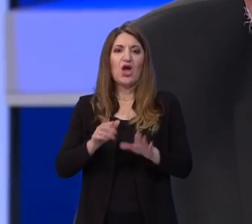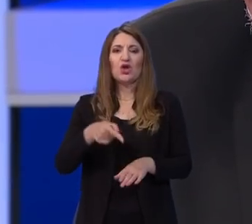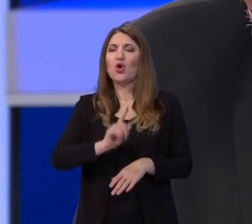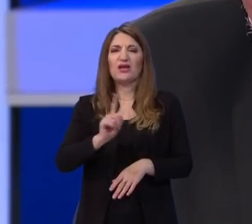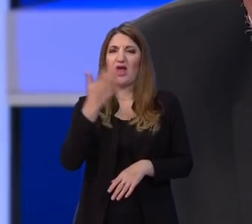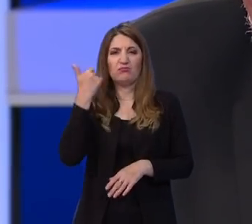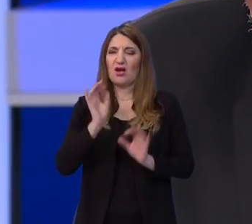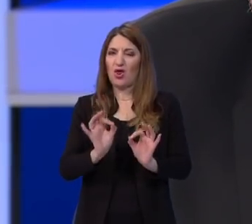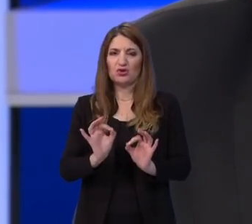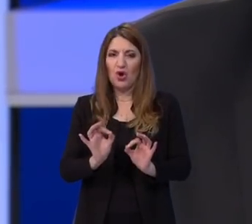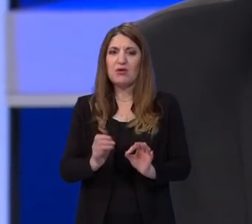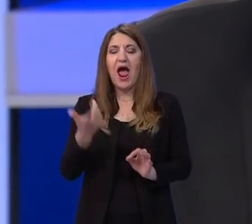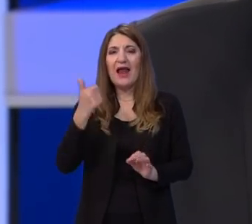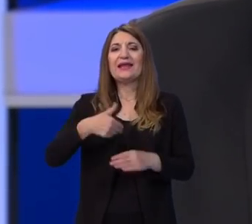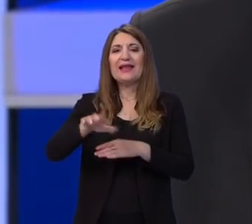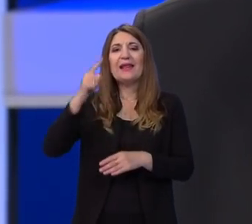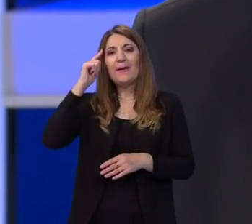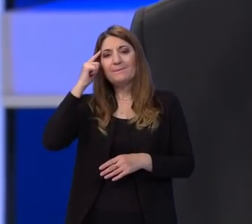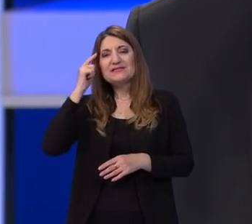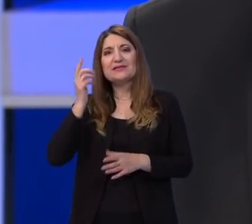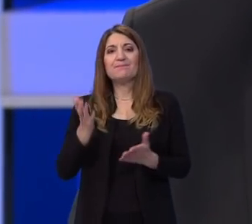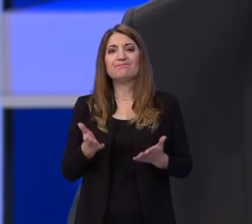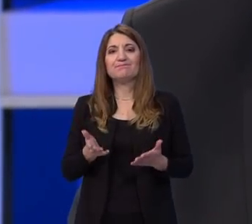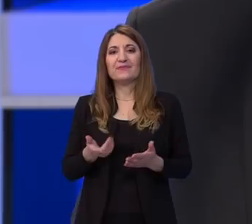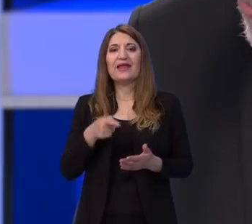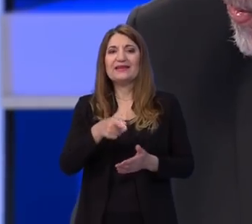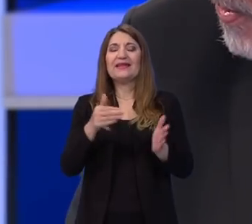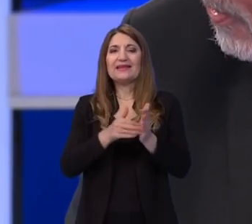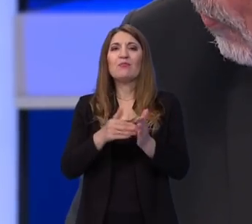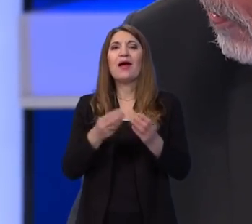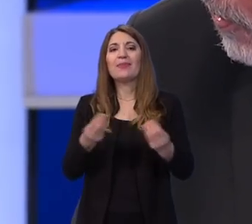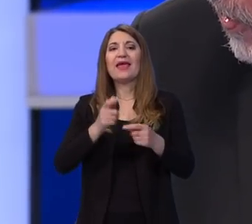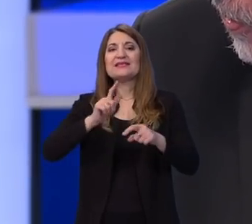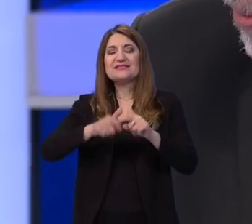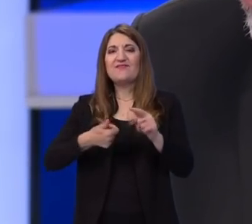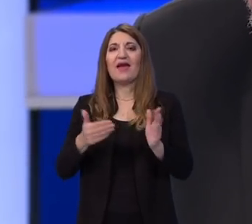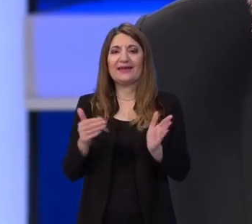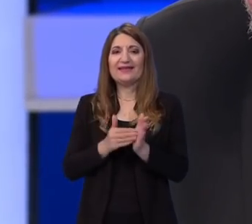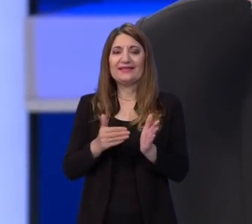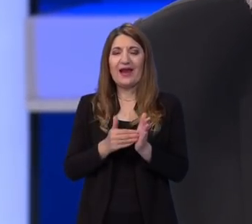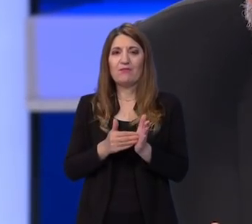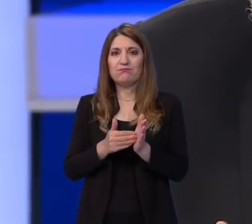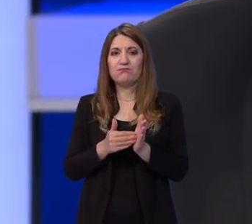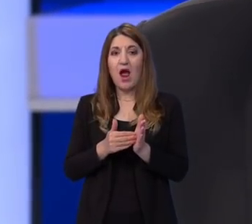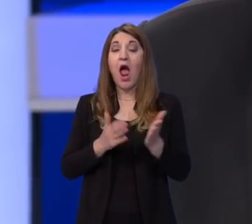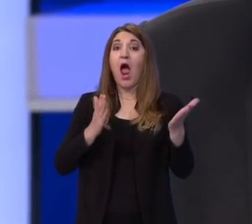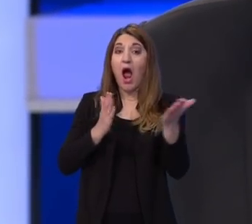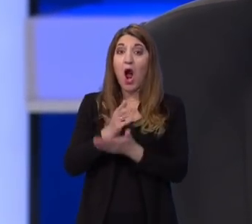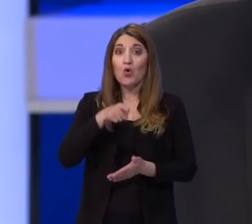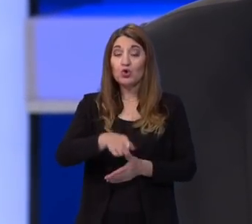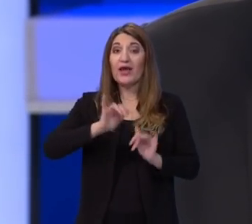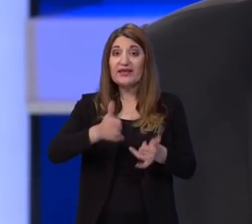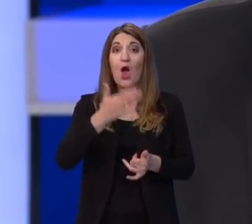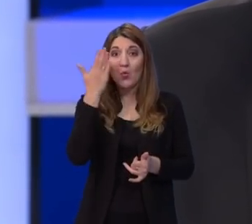nije bilo dobro, ali dalje mislim da treba neke stvari. Upravo i u kontekstu. Ako su to bili